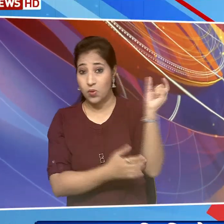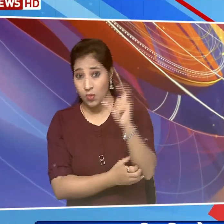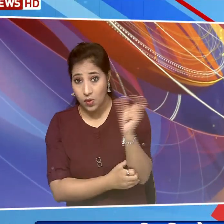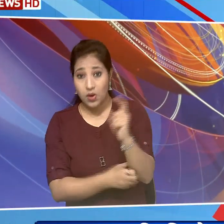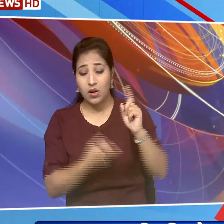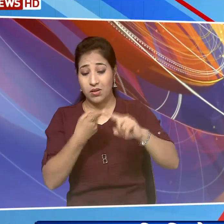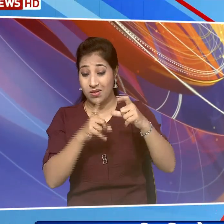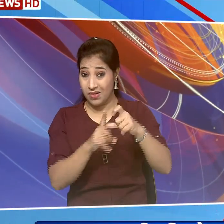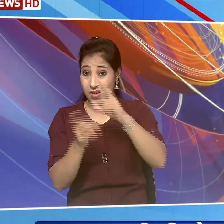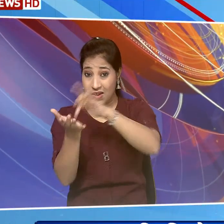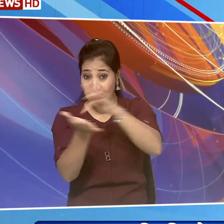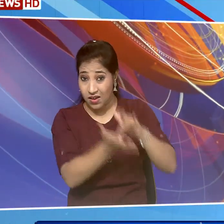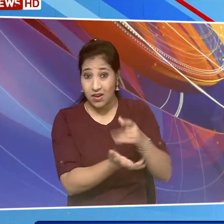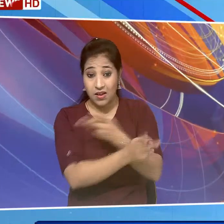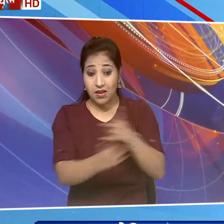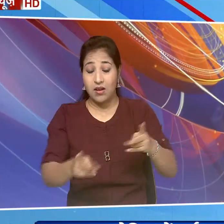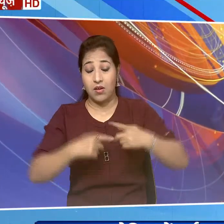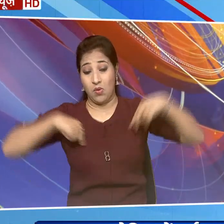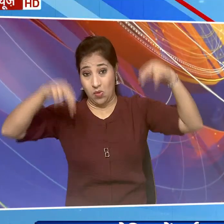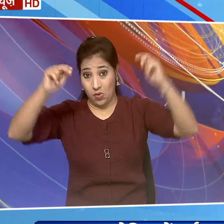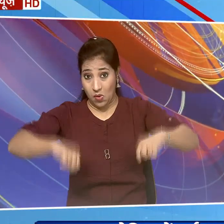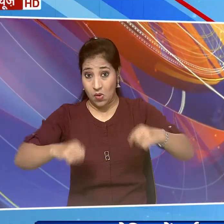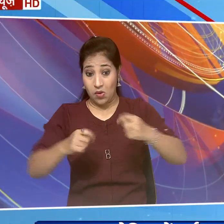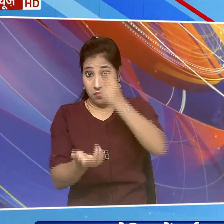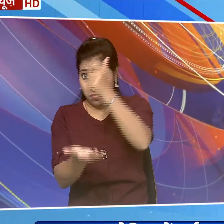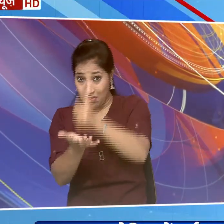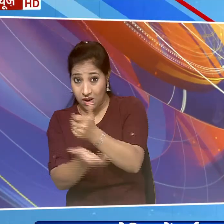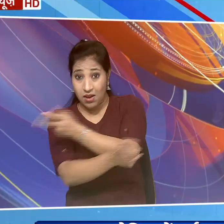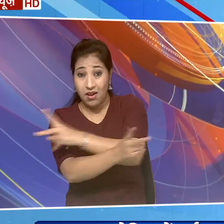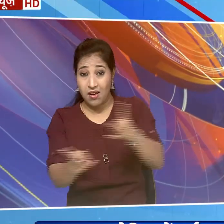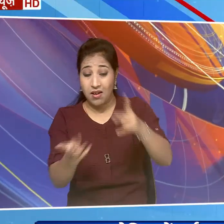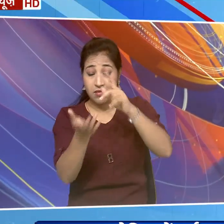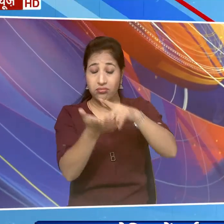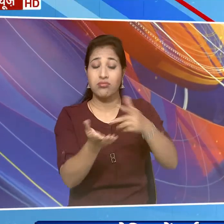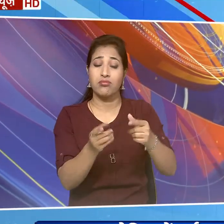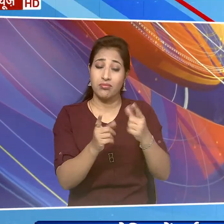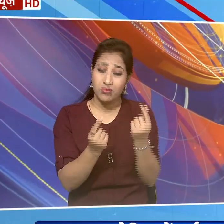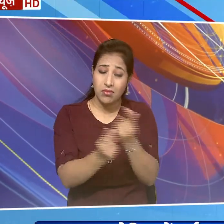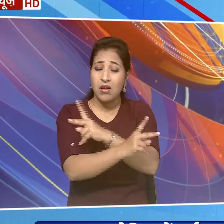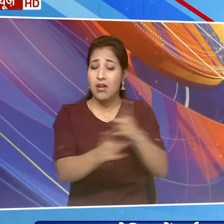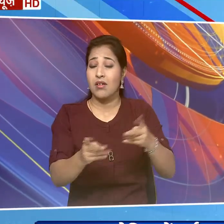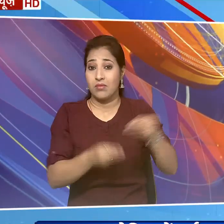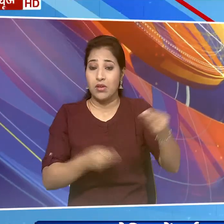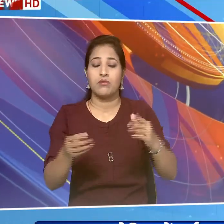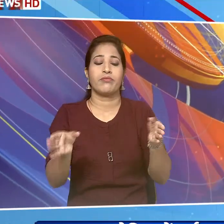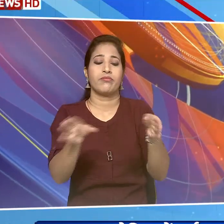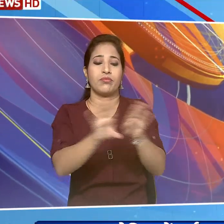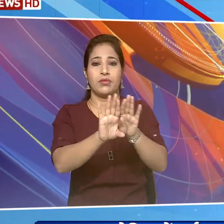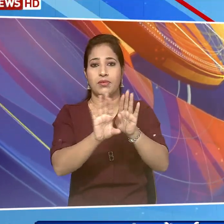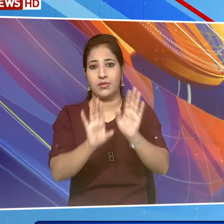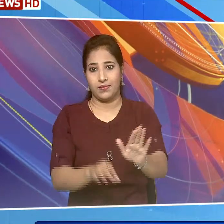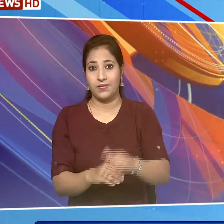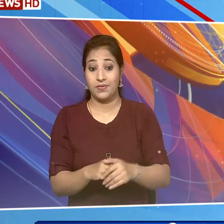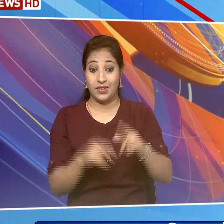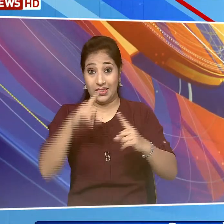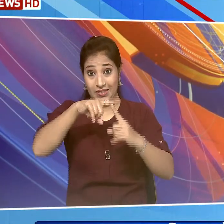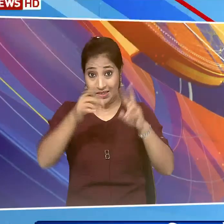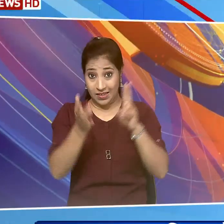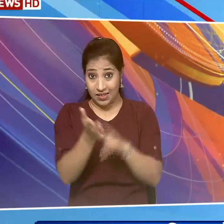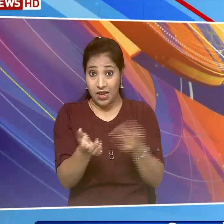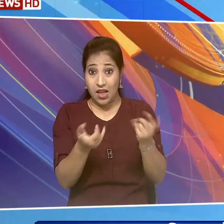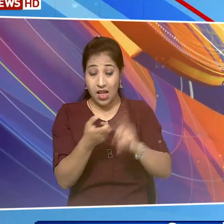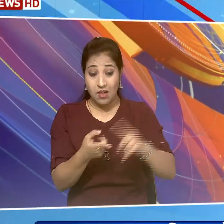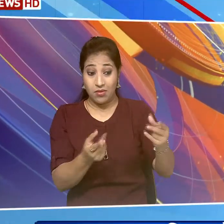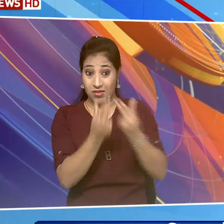सैक्टरिक संस्थान, अदालते, बैंक और अन्य वित्य संस्थान बंद रहेंगे वहीं तमिलनाडो में